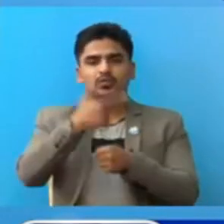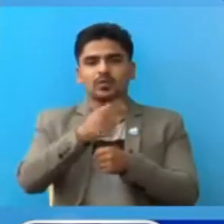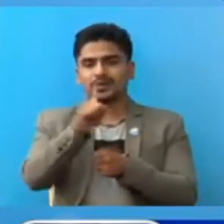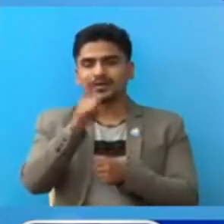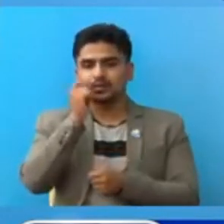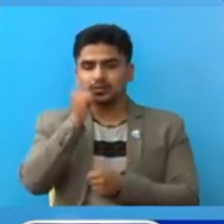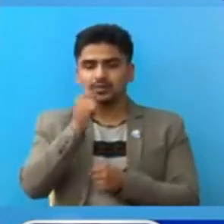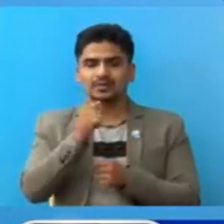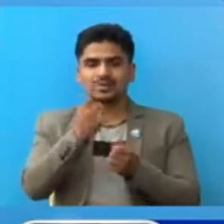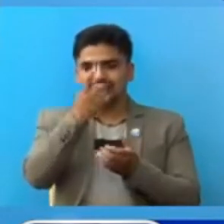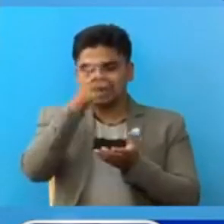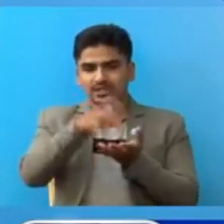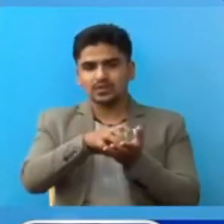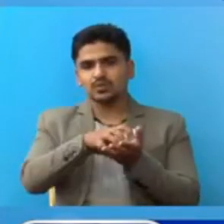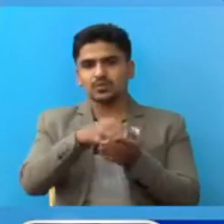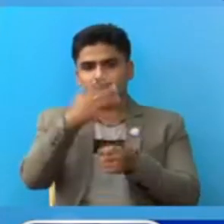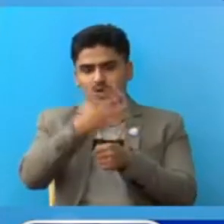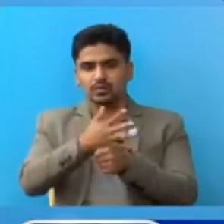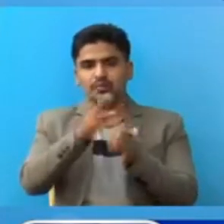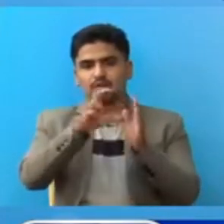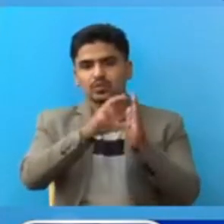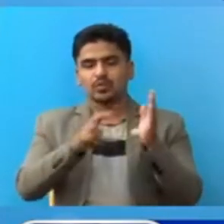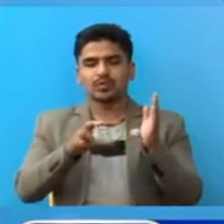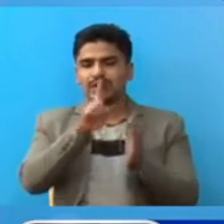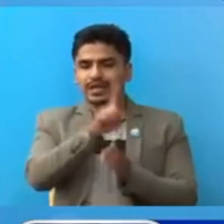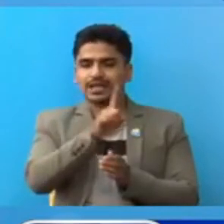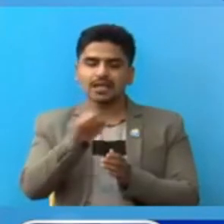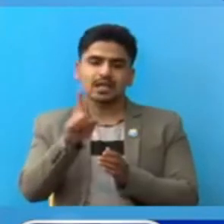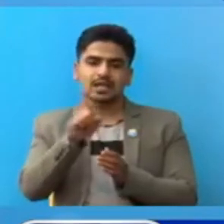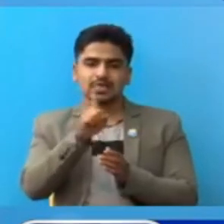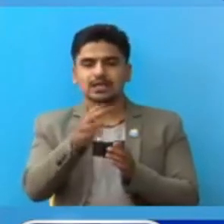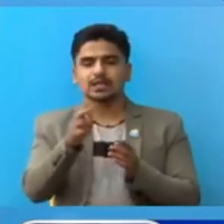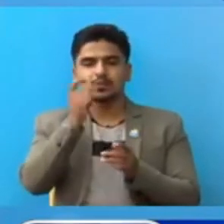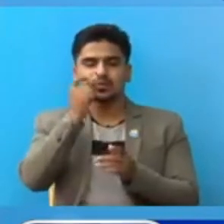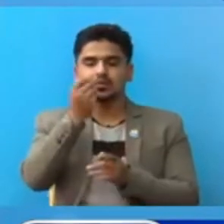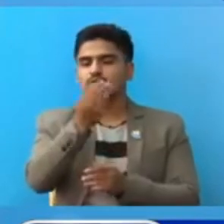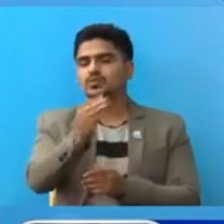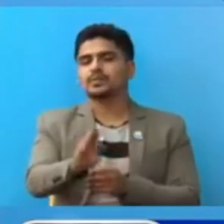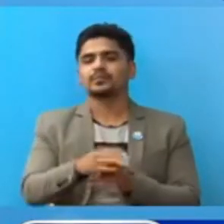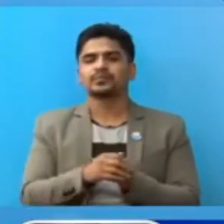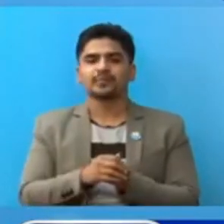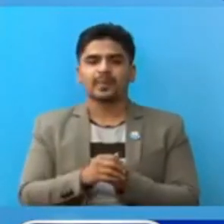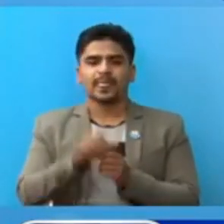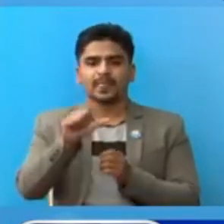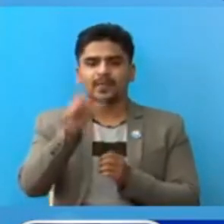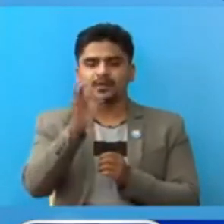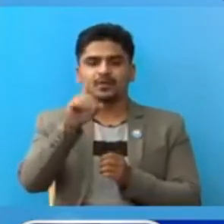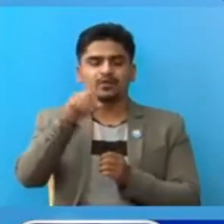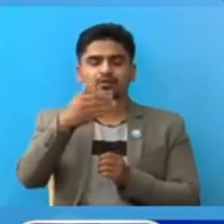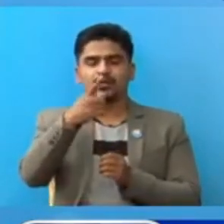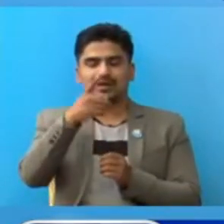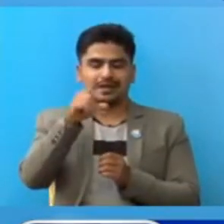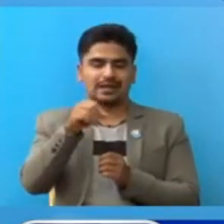का एक पुरूस चितोन भक्तपुर रा दोलखा का एक एक पुरुस उनोंचा ज्वालामखी आइसोलेशन सेंटर बाट